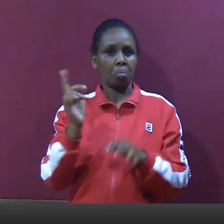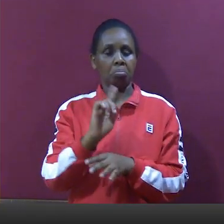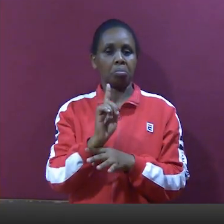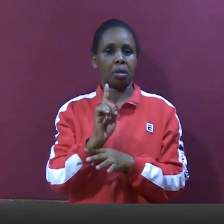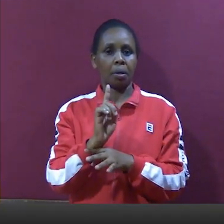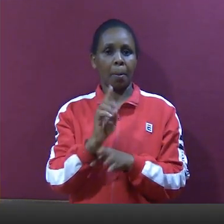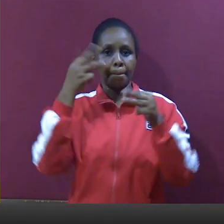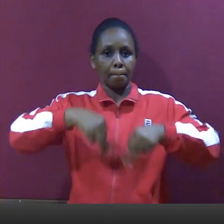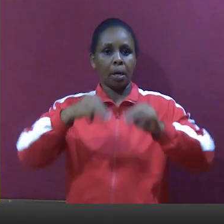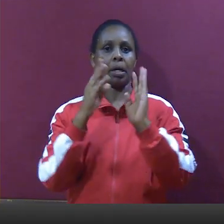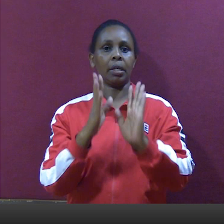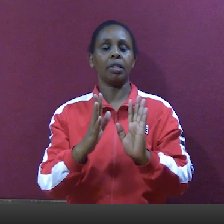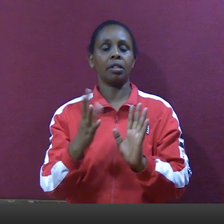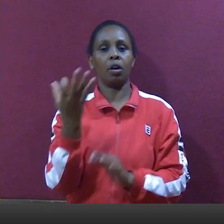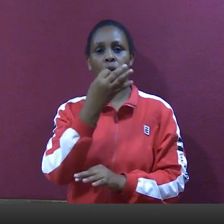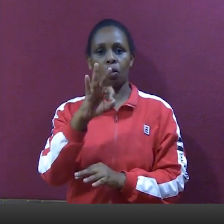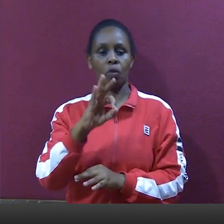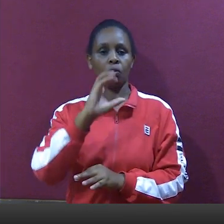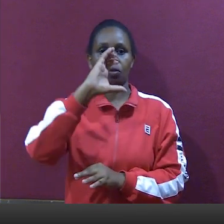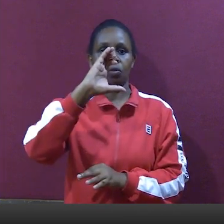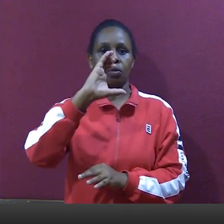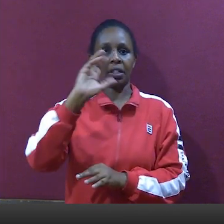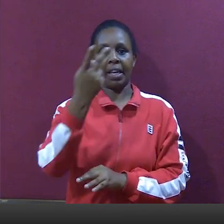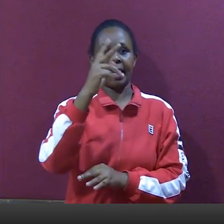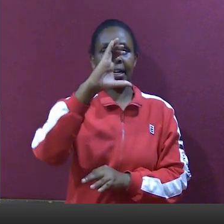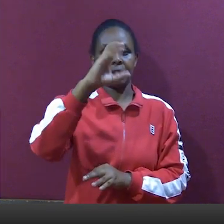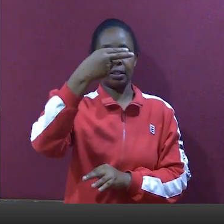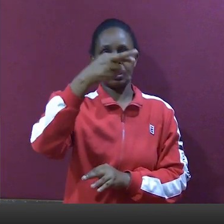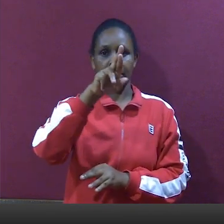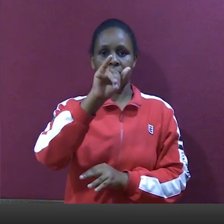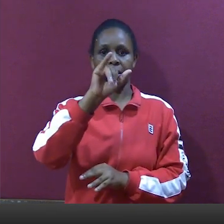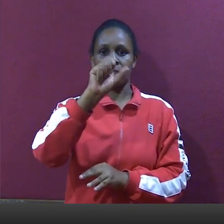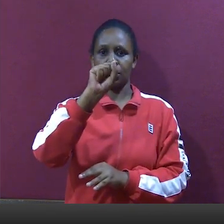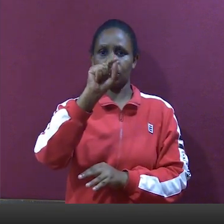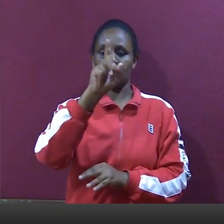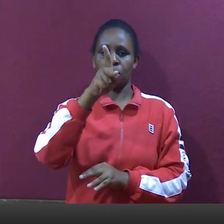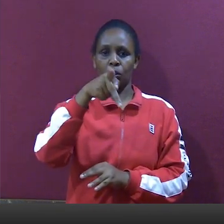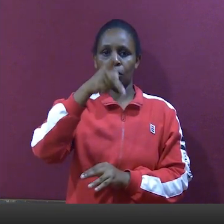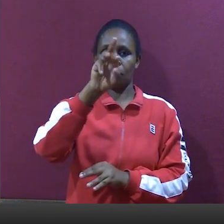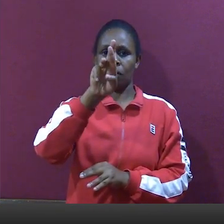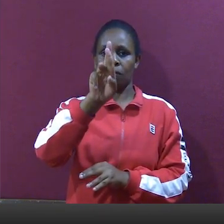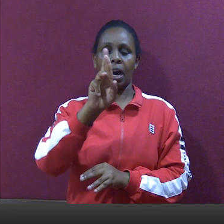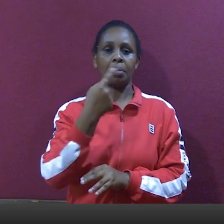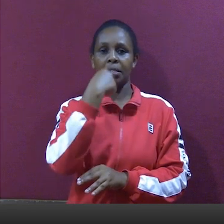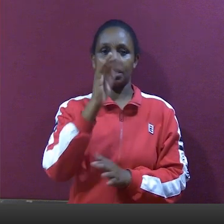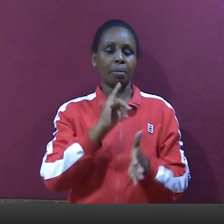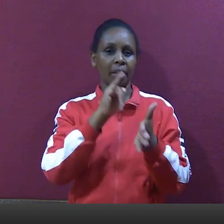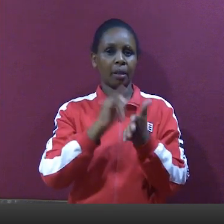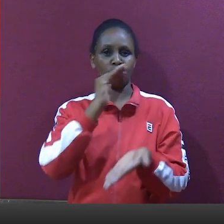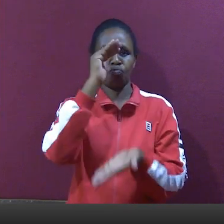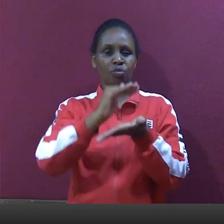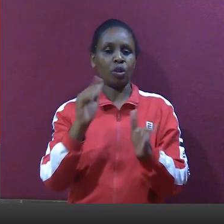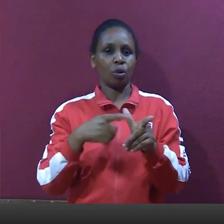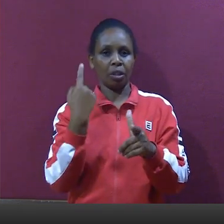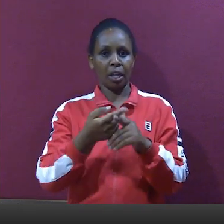Kulingana na mkurugenzi wa bodi ya filamu nchini Christopher Wambua, atuwa hiyo itasaidia kupunguza ada ya kulipa ili kukuza